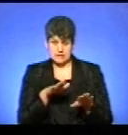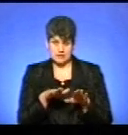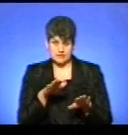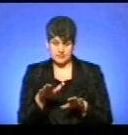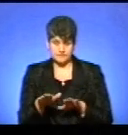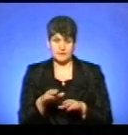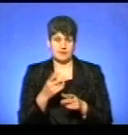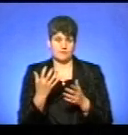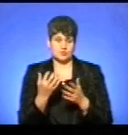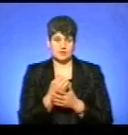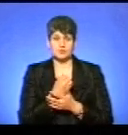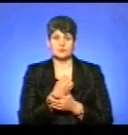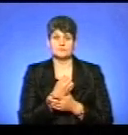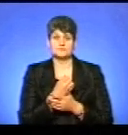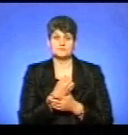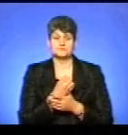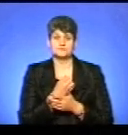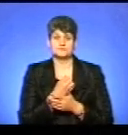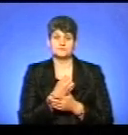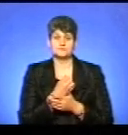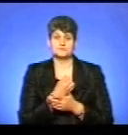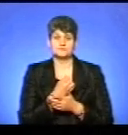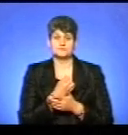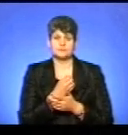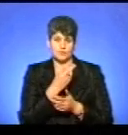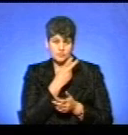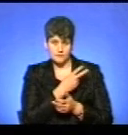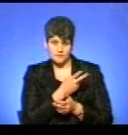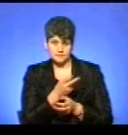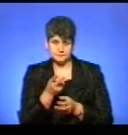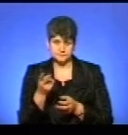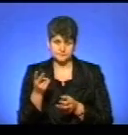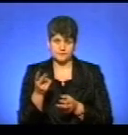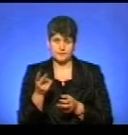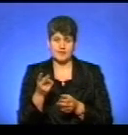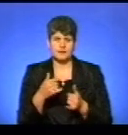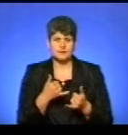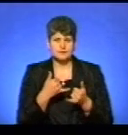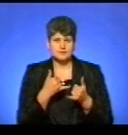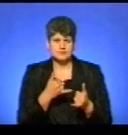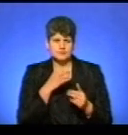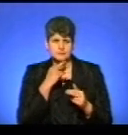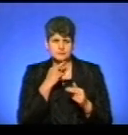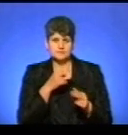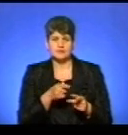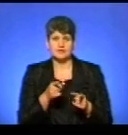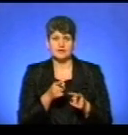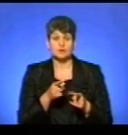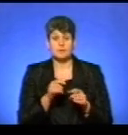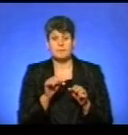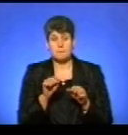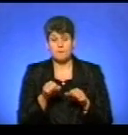виявленні десь візуального спостереження, приділити максимальну увагу, якщо не при